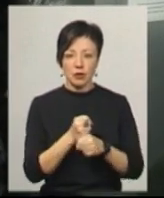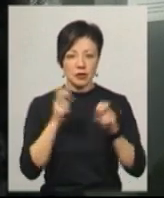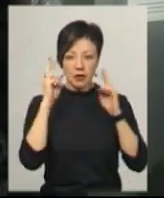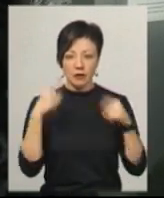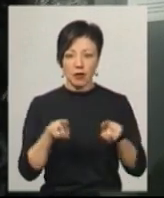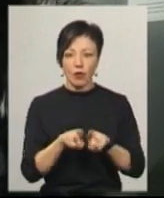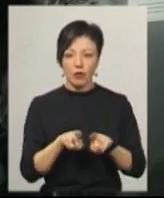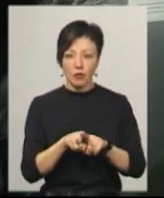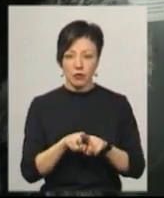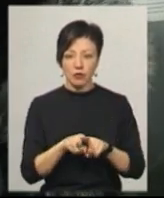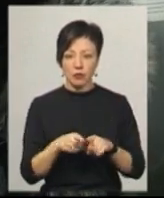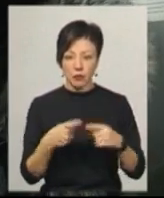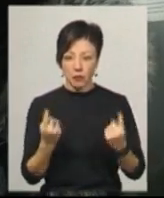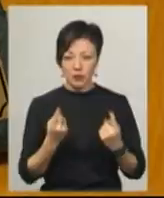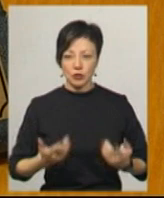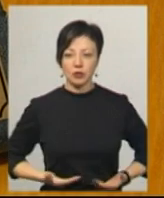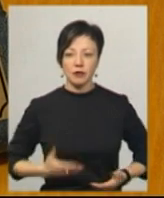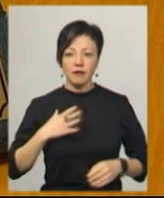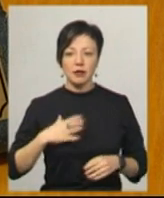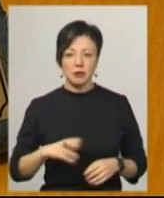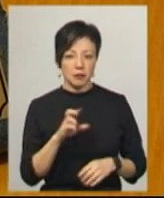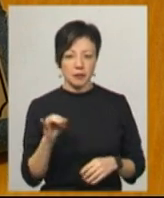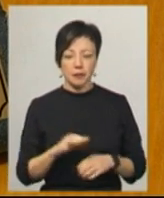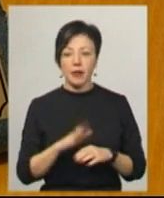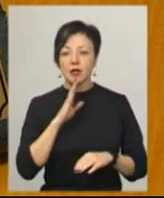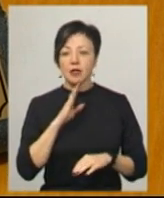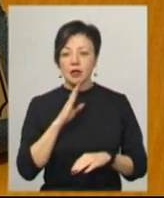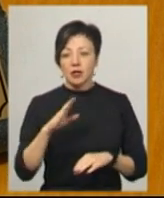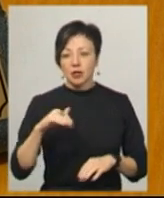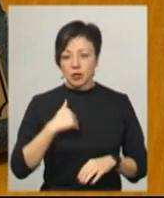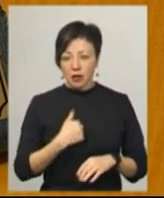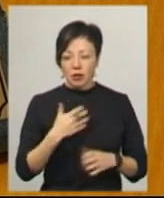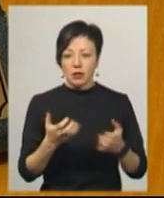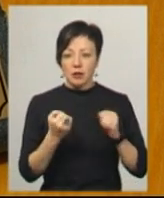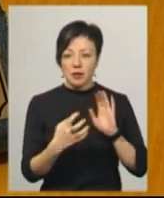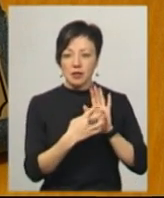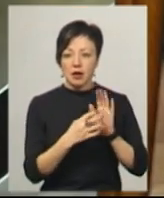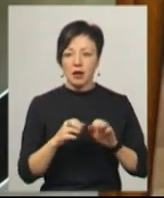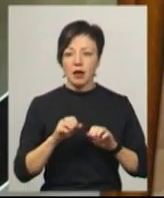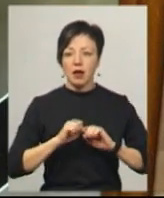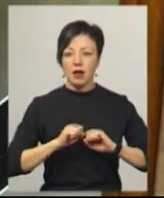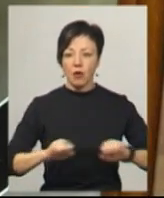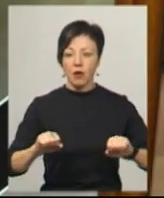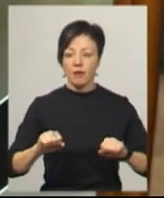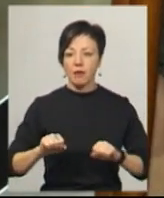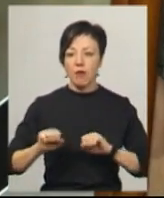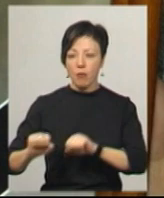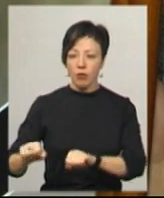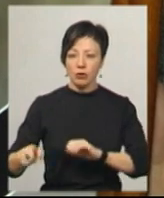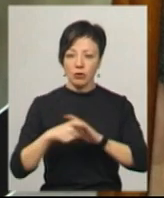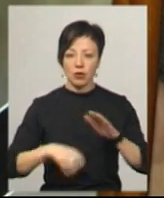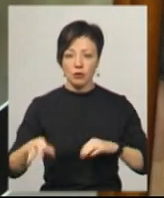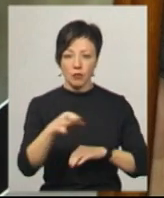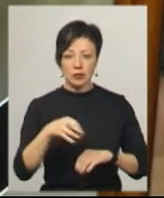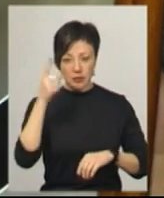чи в такому житті вони могли б витримати. Має Лізвінська теж отримала пам'ятний знак героям оборони Донецького аеропорту. Каже, знала, що її